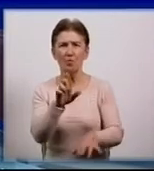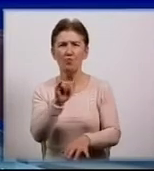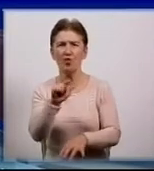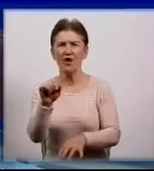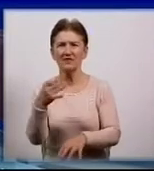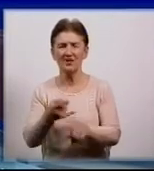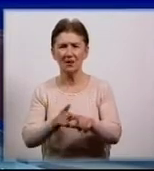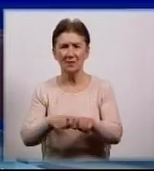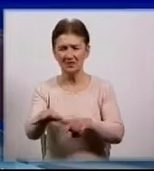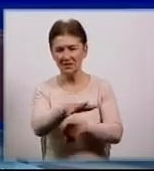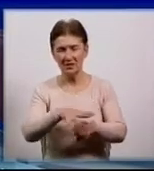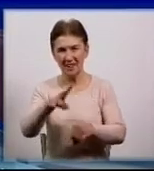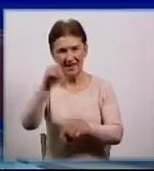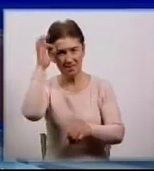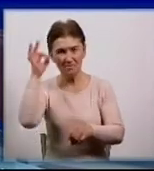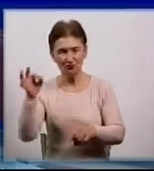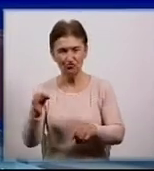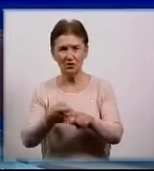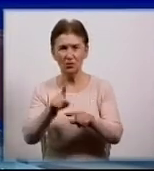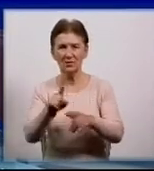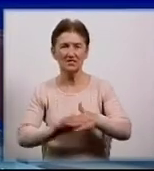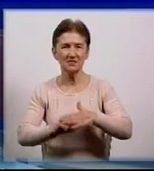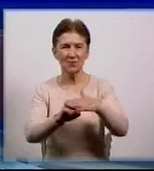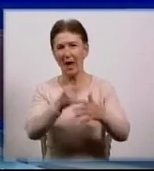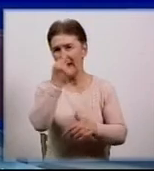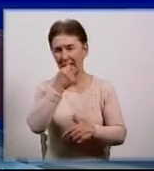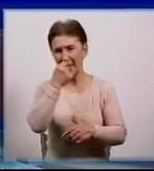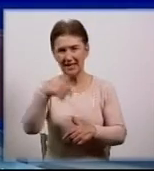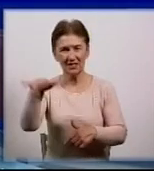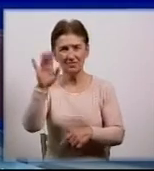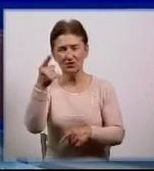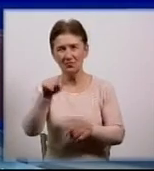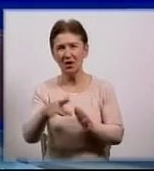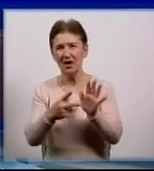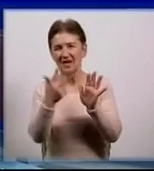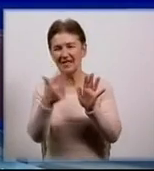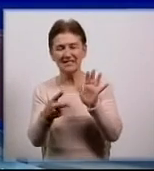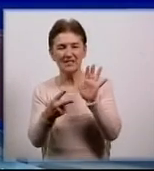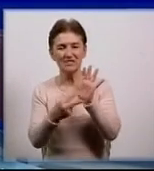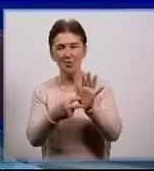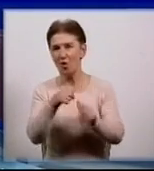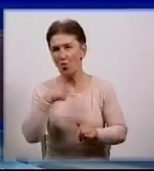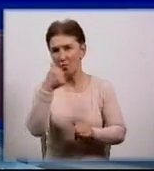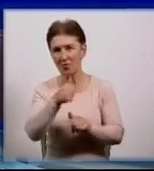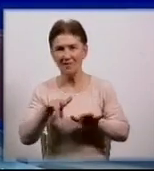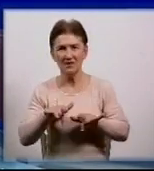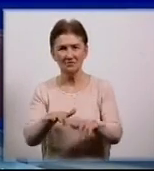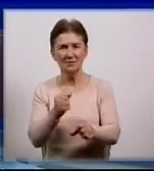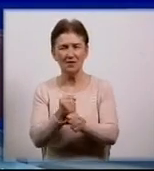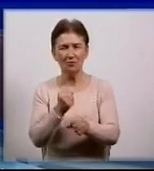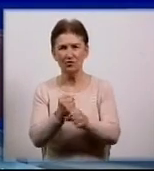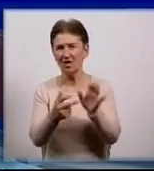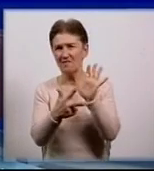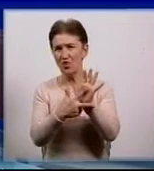концтаборів на території Німеччини. Він заснований гітлерівцями влітку 1937 року, діяв 8 років. У